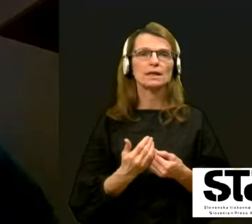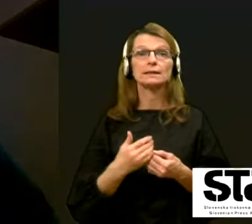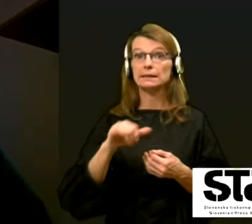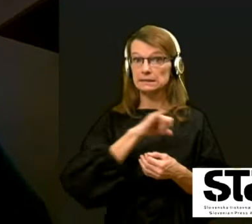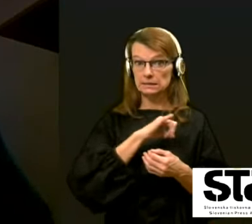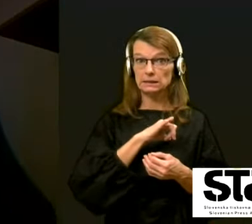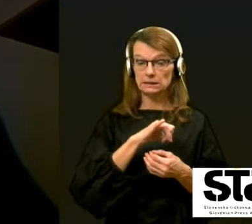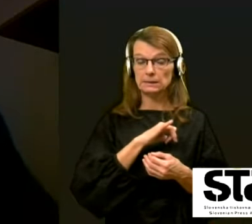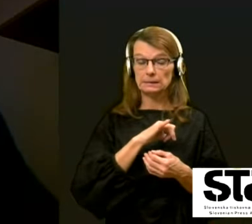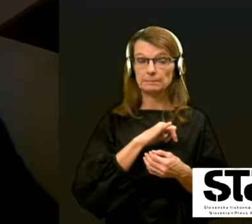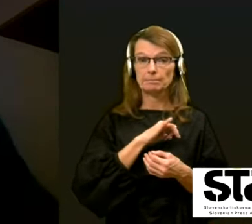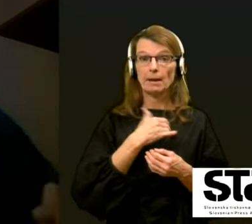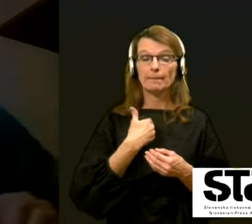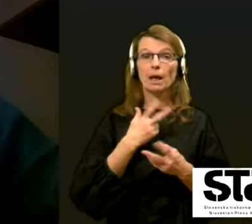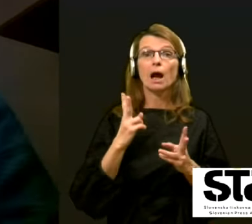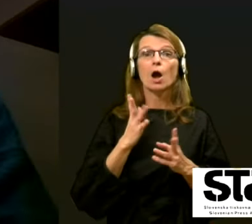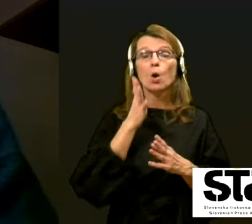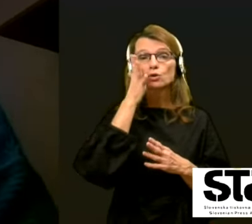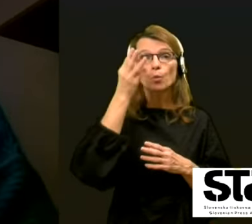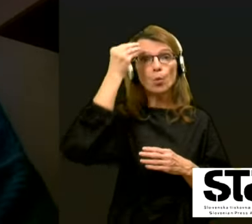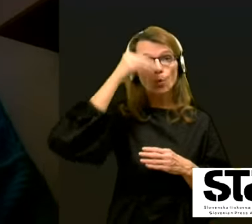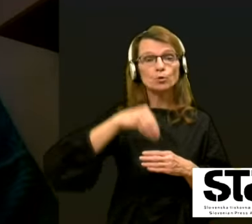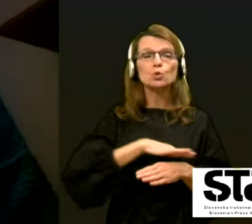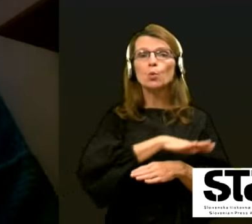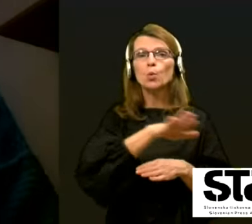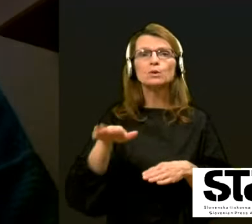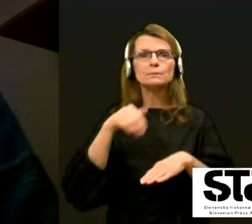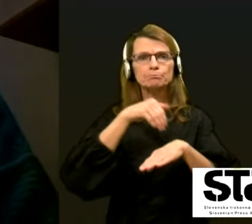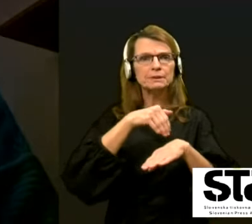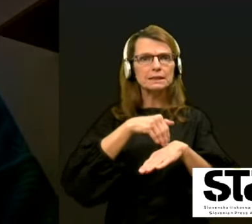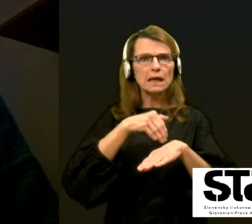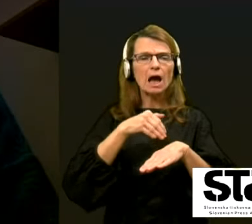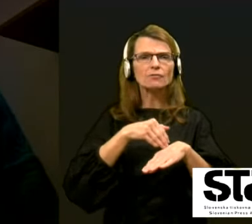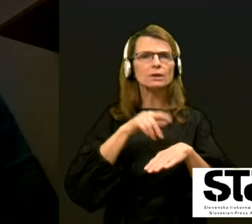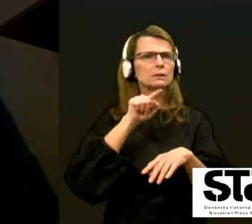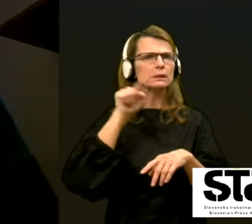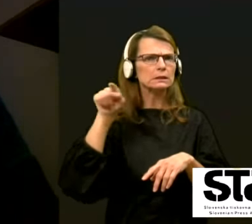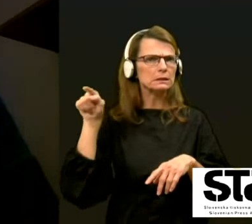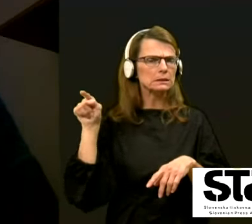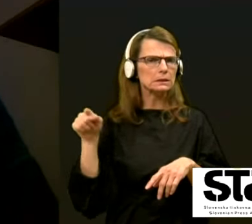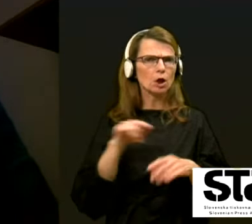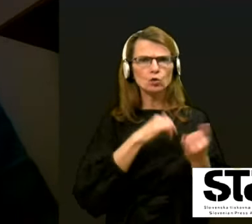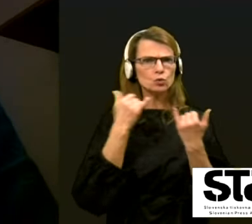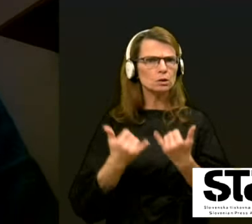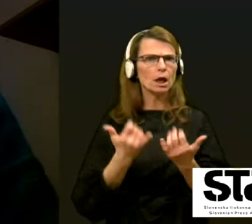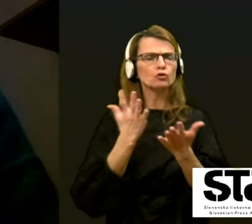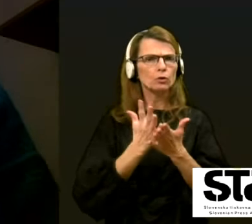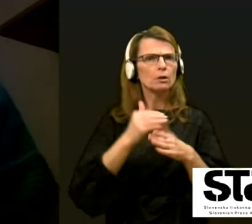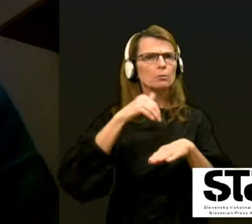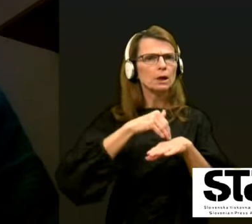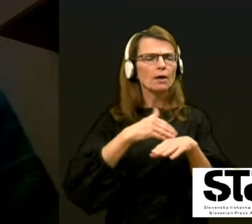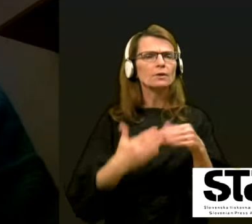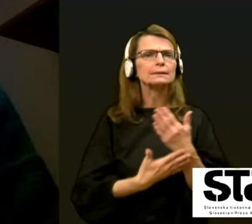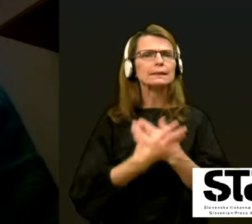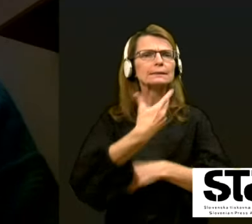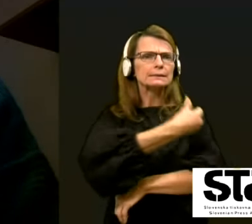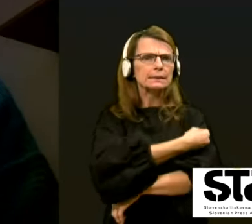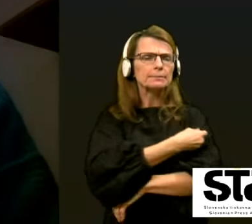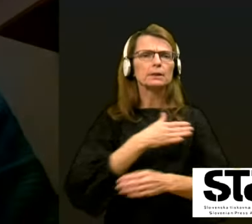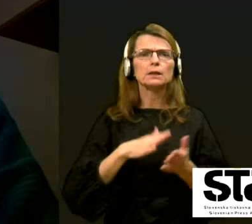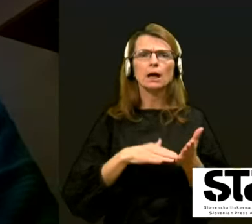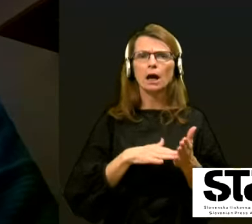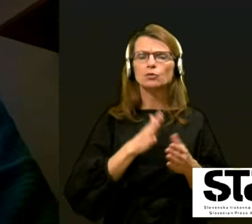Zanima me, kako se bodo upoštevale vse te prijave, tistih, ki so se doslej prijavili za cepljenje. Kakšen bo vrstni red?